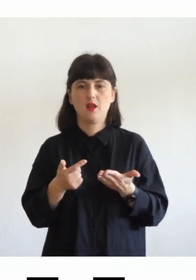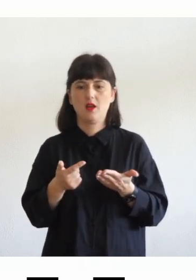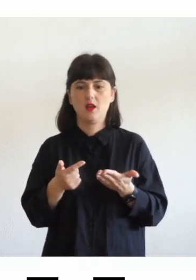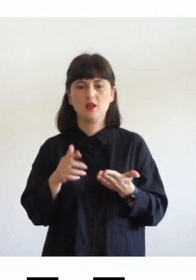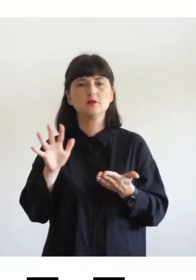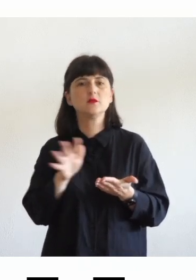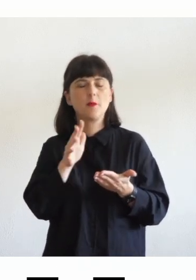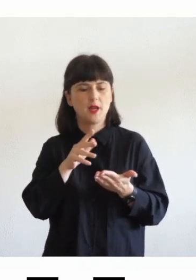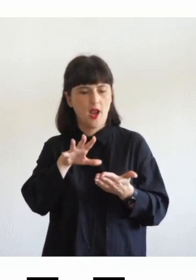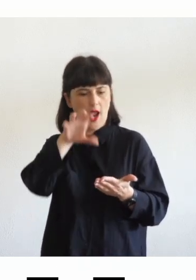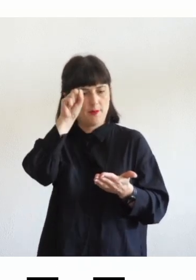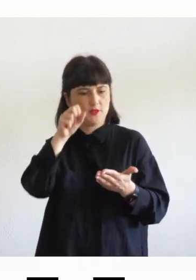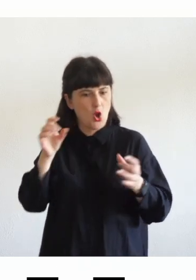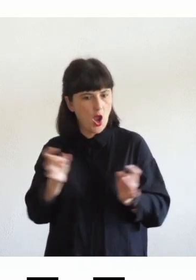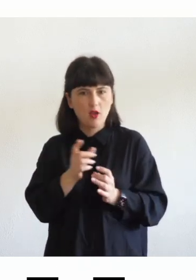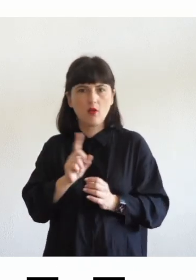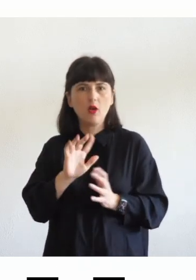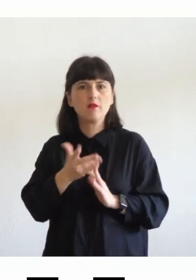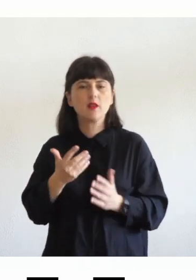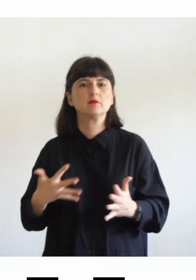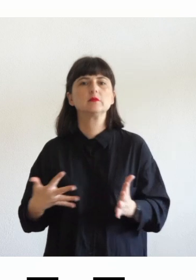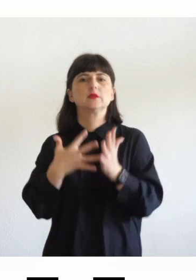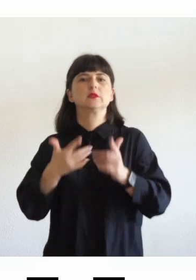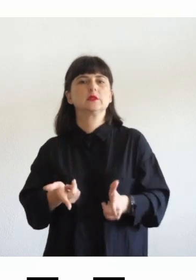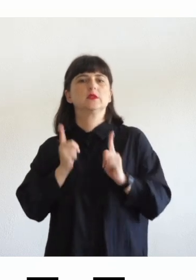di apprendimento diventano un ostacolo